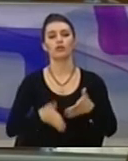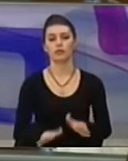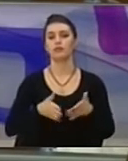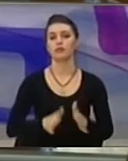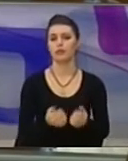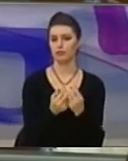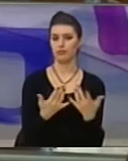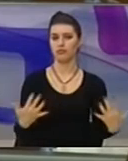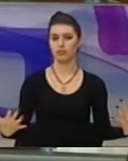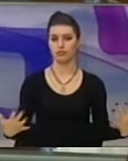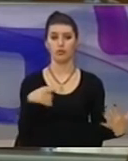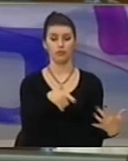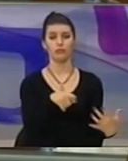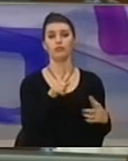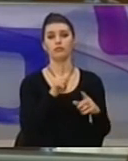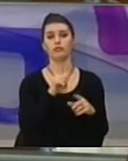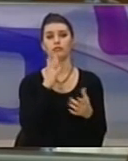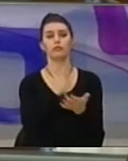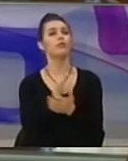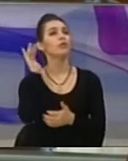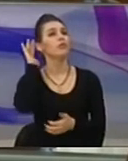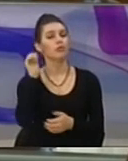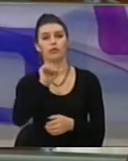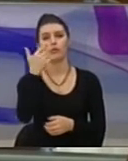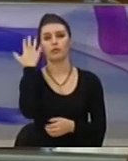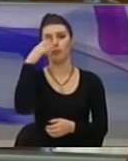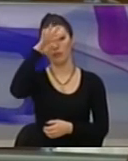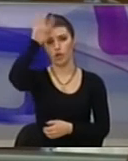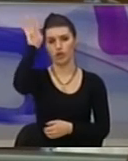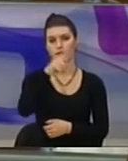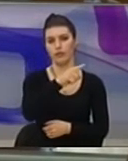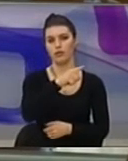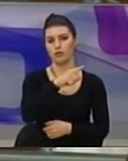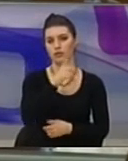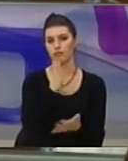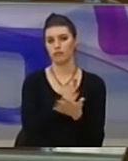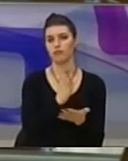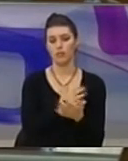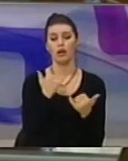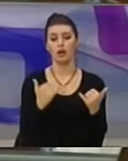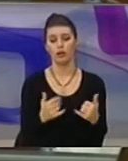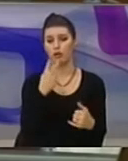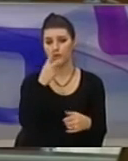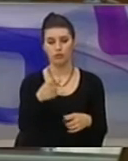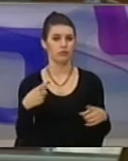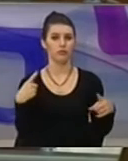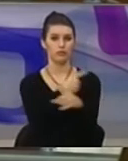e që deklaratat të tila të ndërruar janë dërgjuar vetëm në regjimin e Miloševiqit dhe që në bjenë në kundështim me